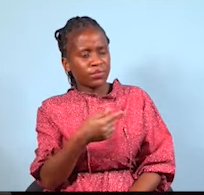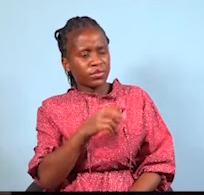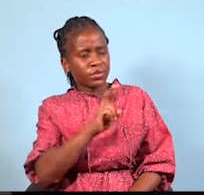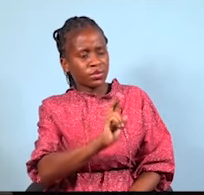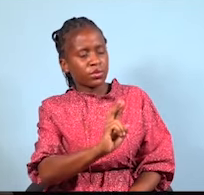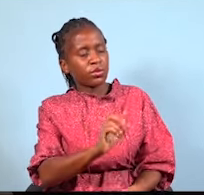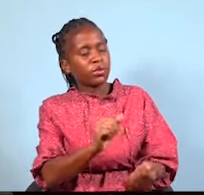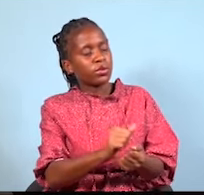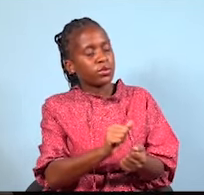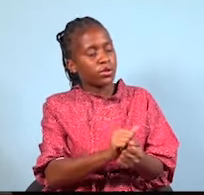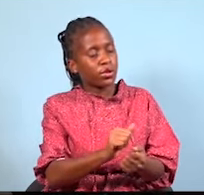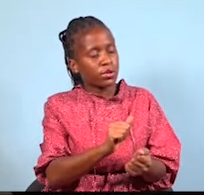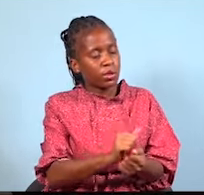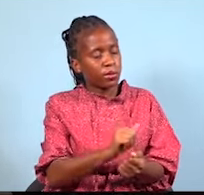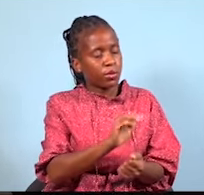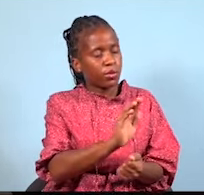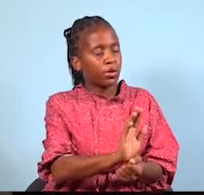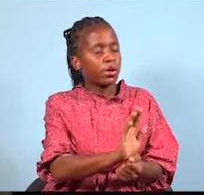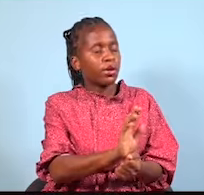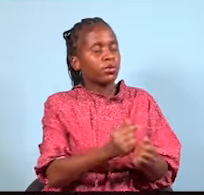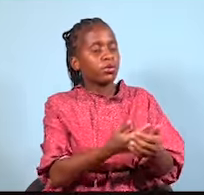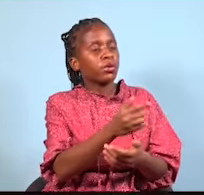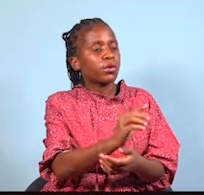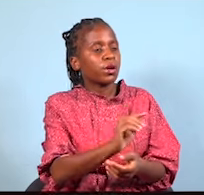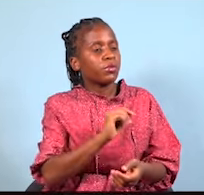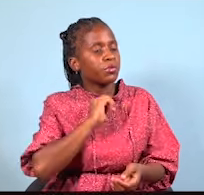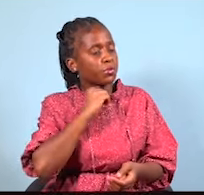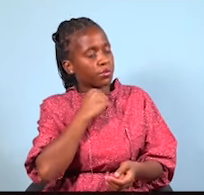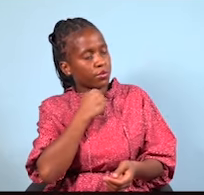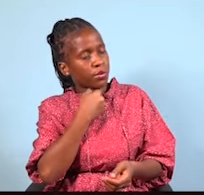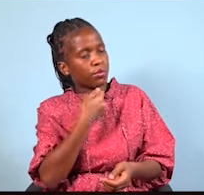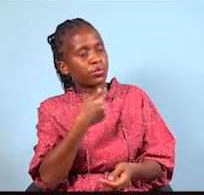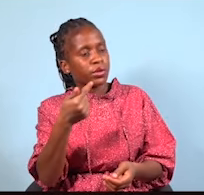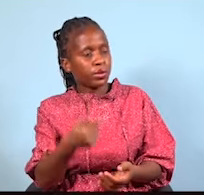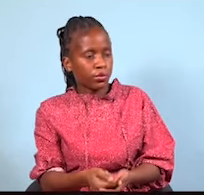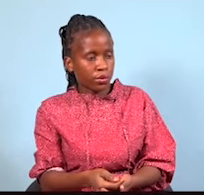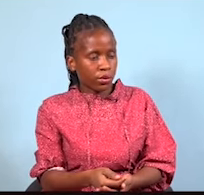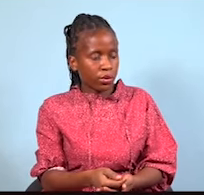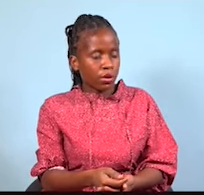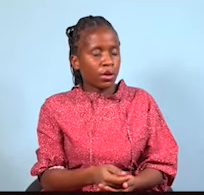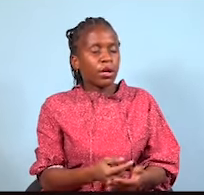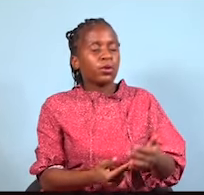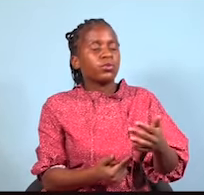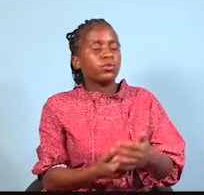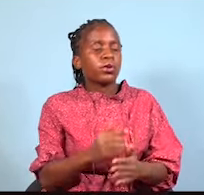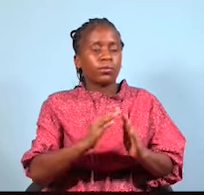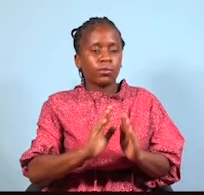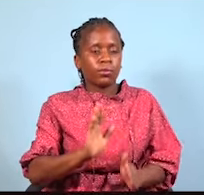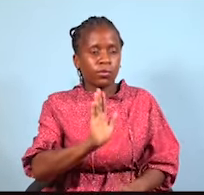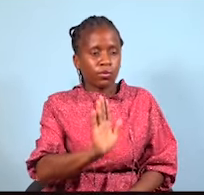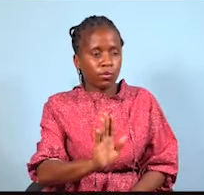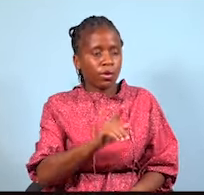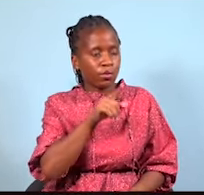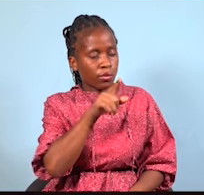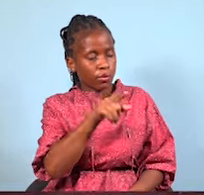jamba kwa kia lafu, ndo umemkera. Hujamu, hujumjui, hakukui. Hila sile, alivutoka jubani kwake, tuyendi ukuja na ndevu zako hizo.